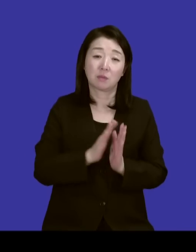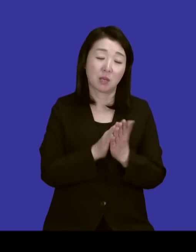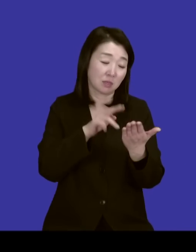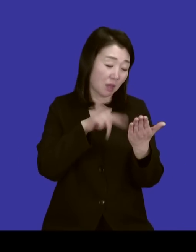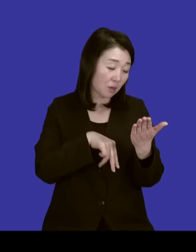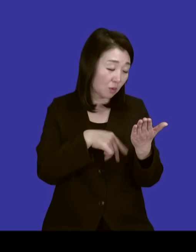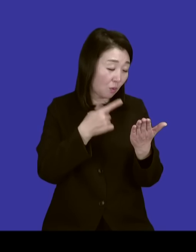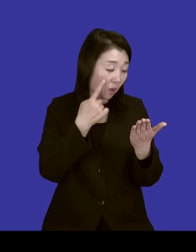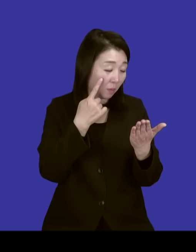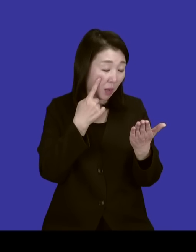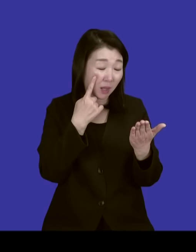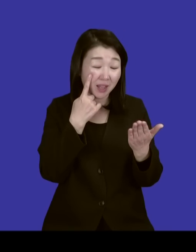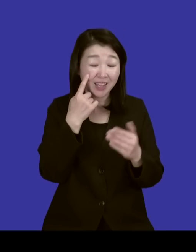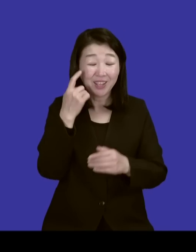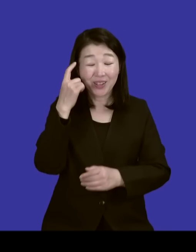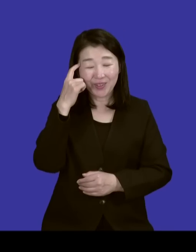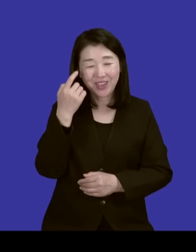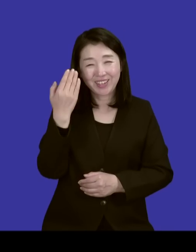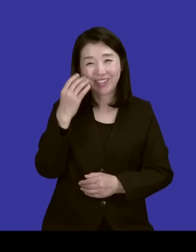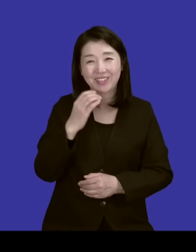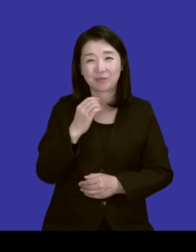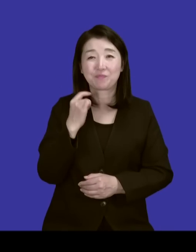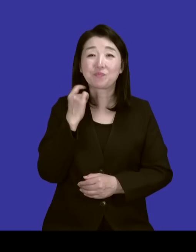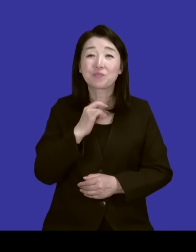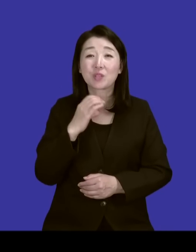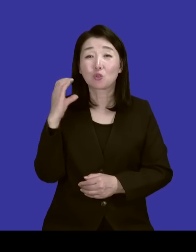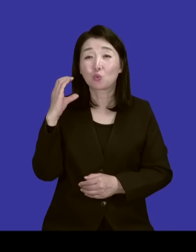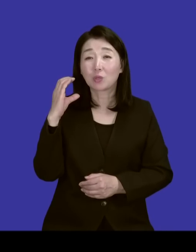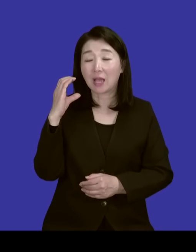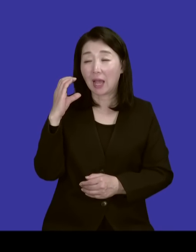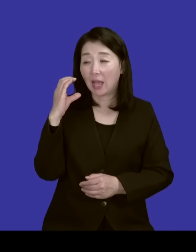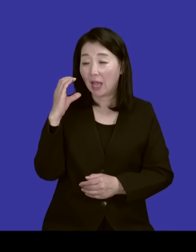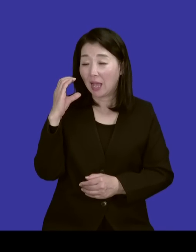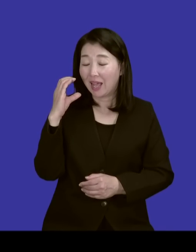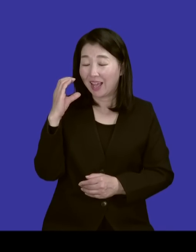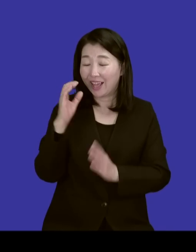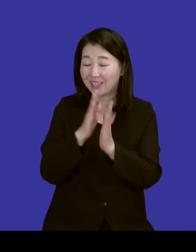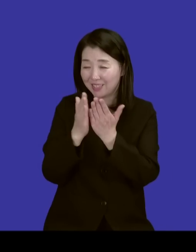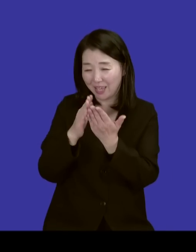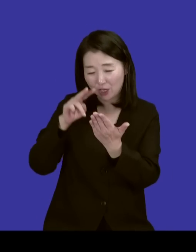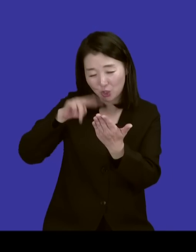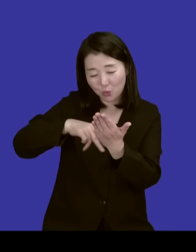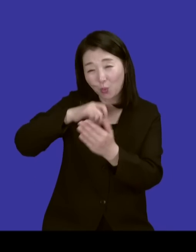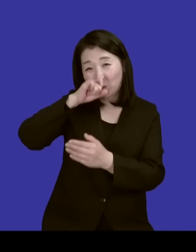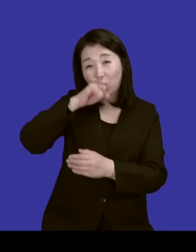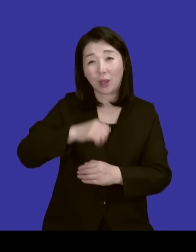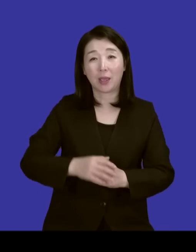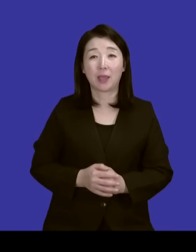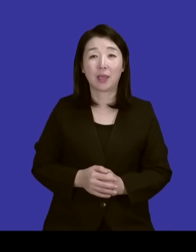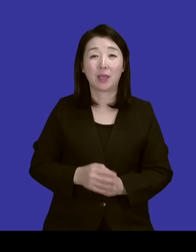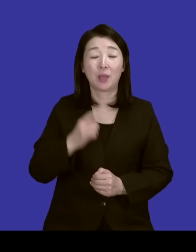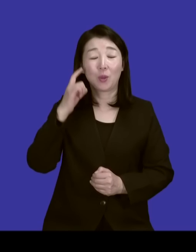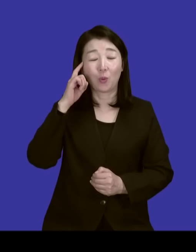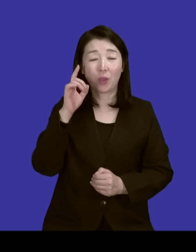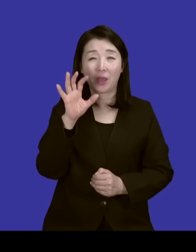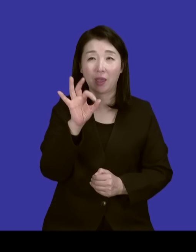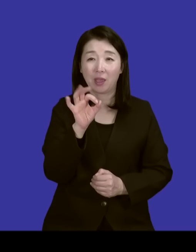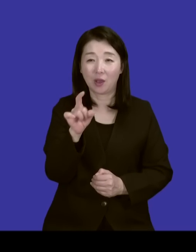보면 옛날 수도사들이나 그런 분들 책을 많이 읽고 좋아해요. 예를 들어 어거스티라든가